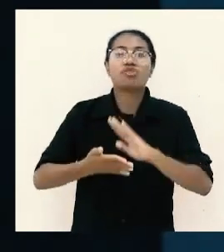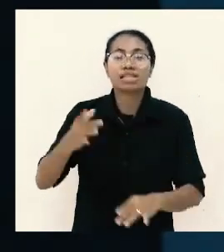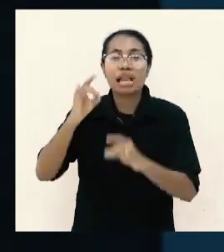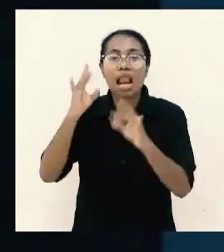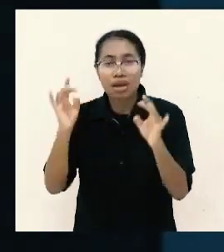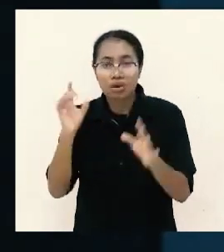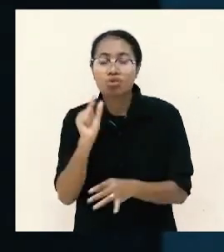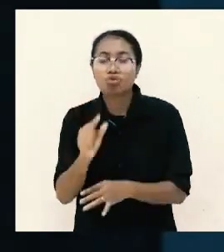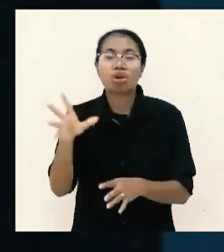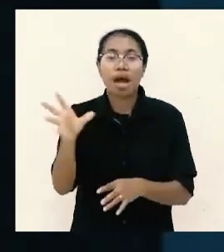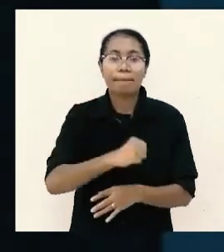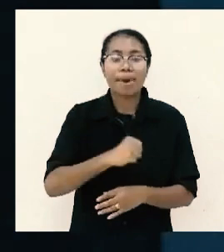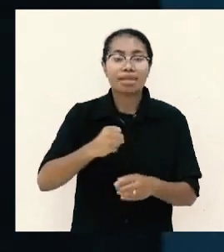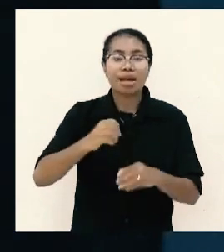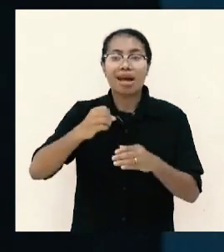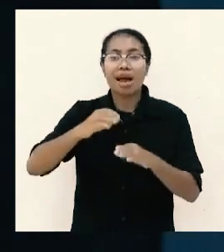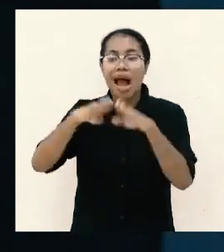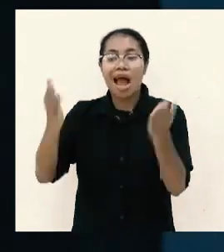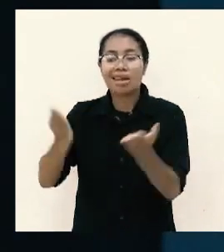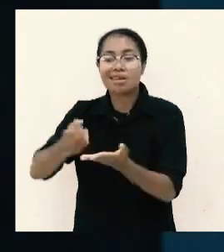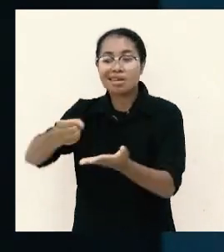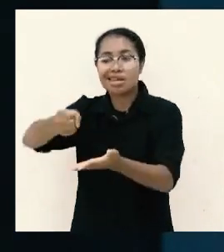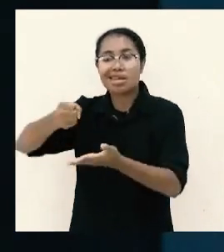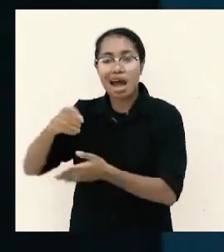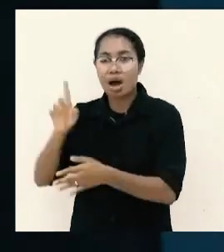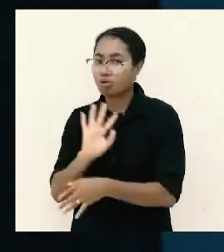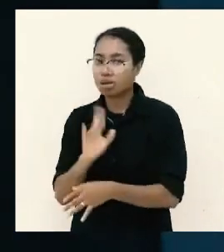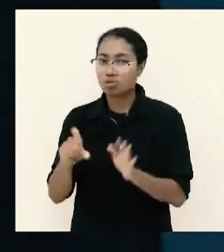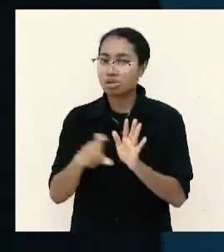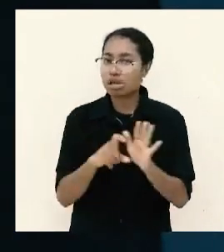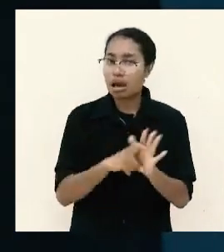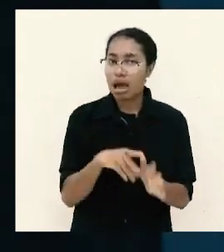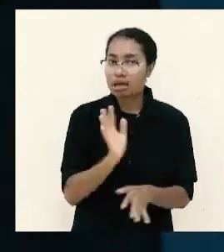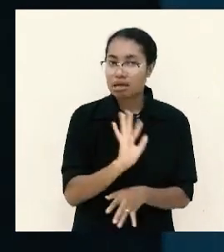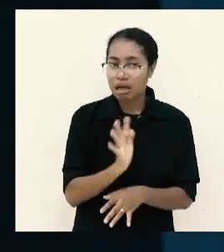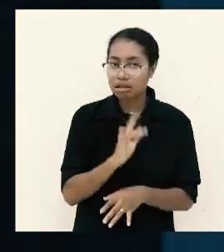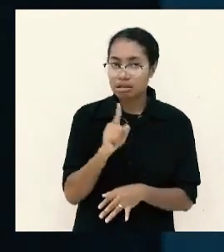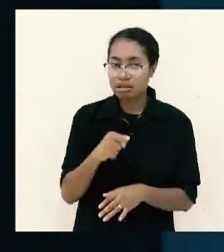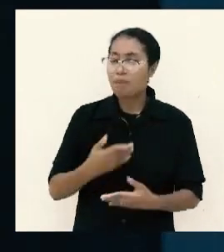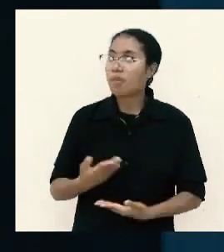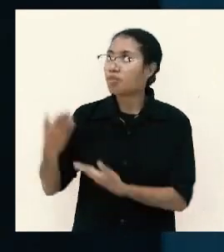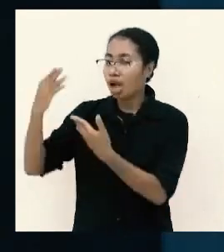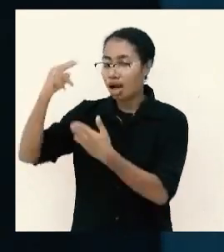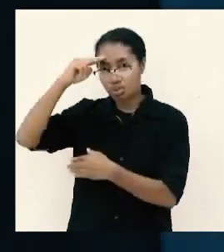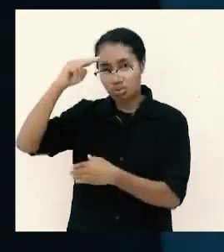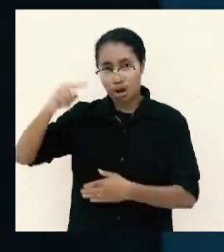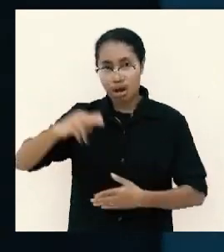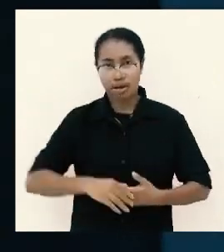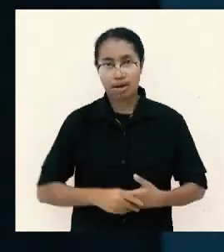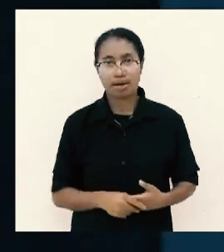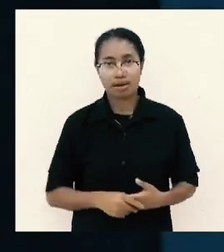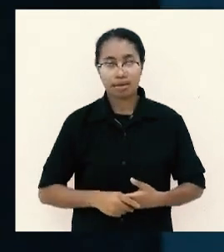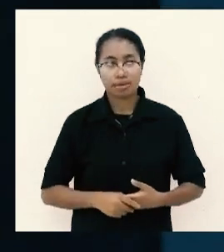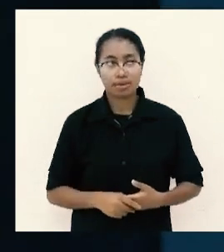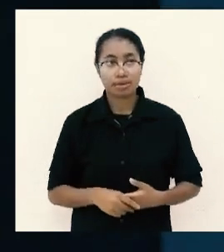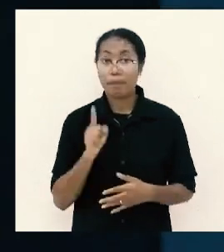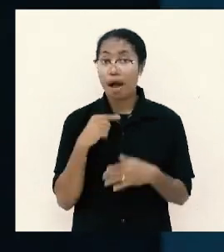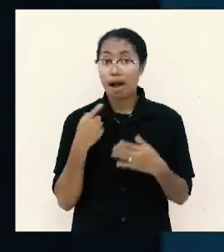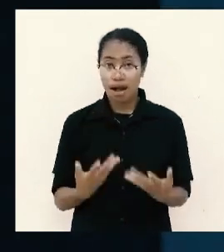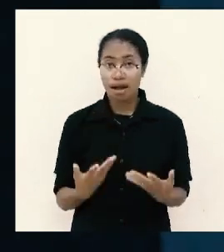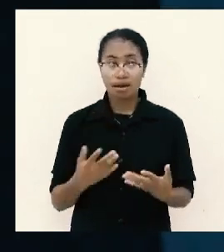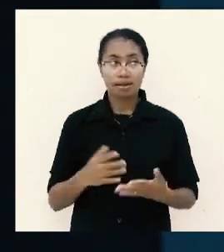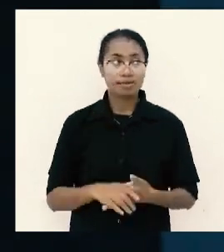hadiah menurut saya itu juga cara yang tidak memuliakan Tuhan maka